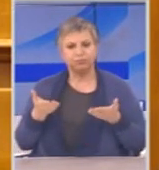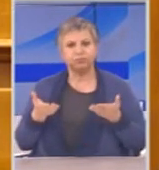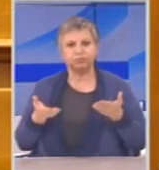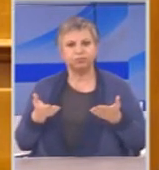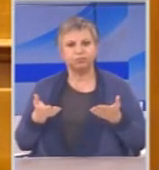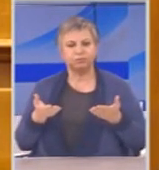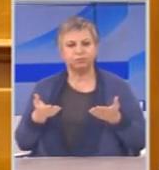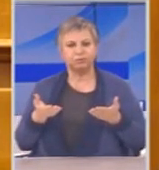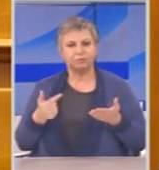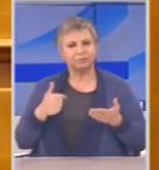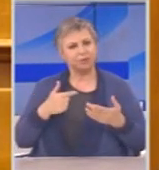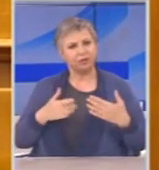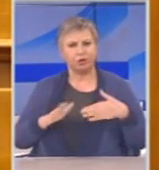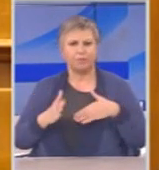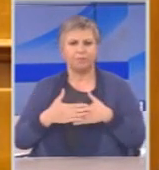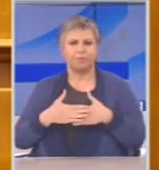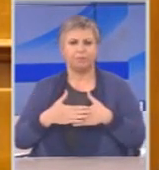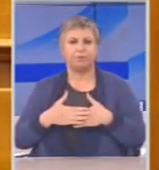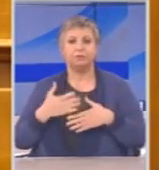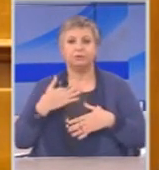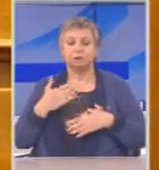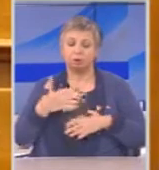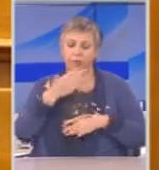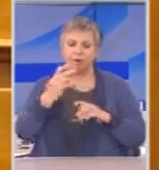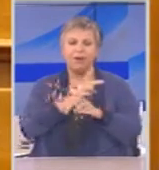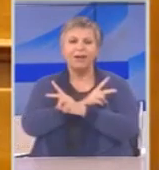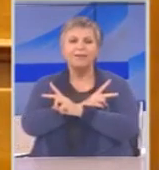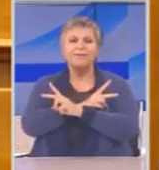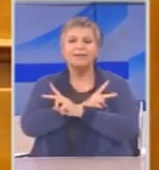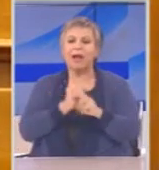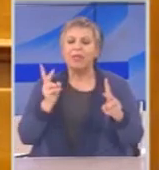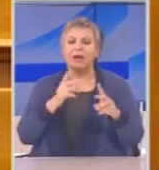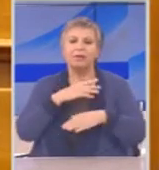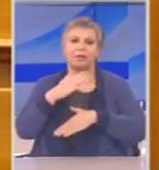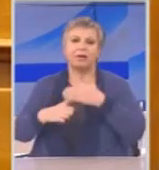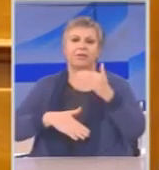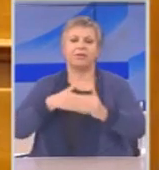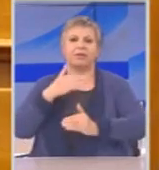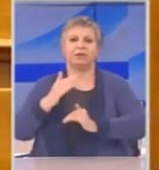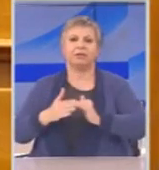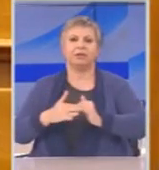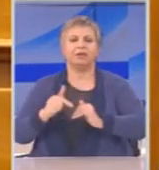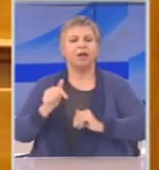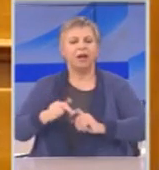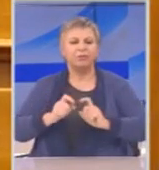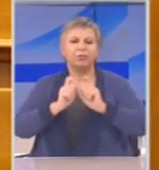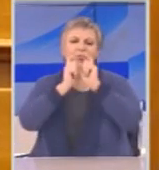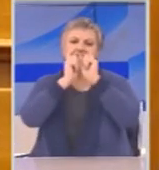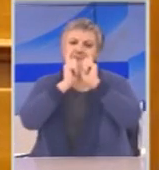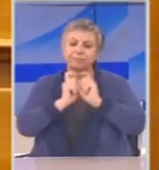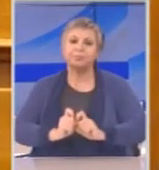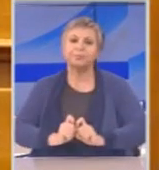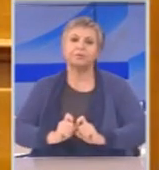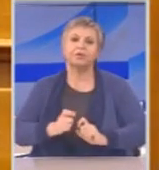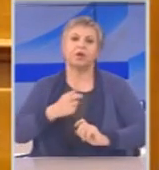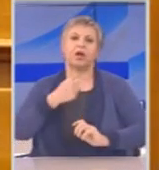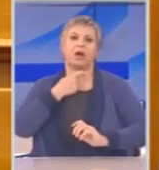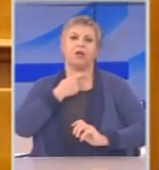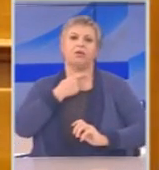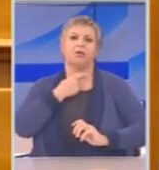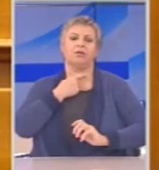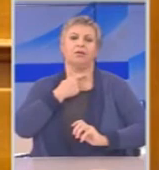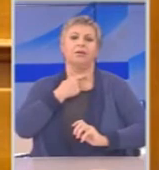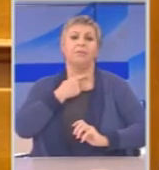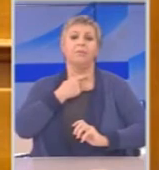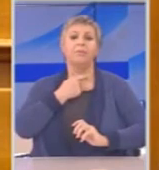η διαφάνεια που πρέπει να υπάρχει σε όλες τις διαδικασίες απαιτεί αυτές τις αλλαγές και η προανακριτική Επιτροπή